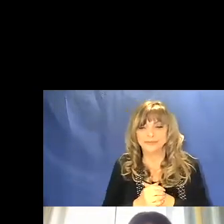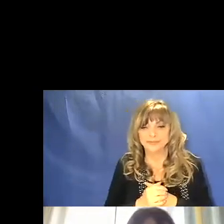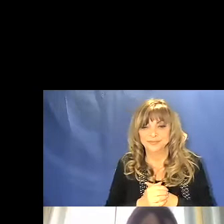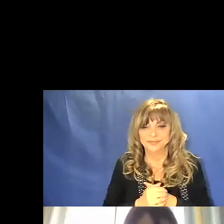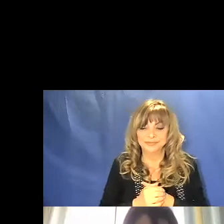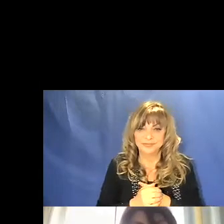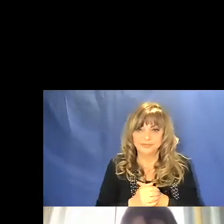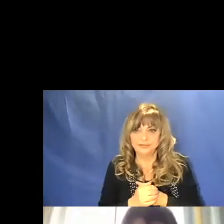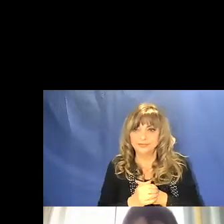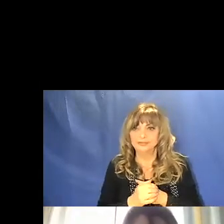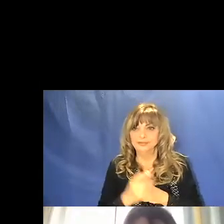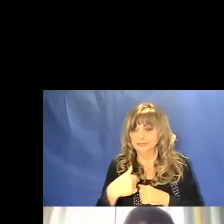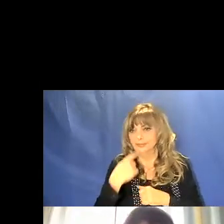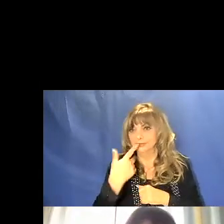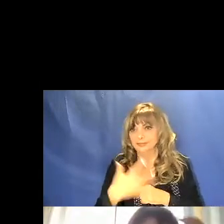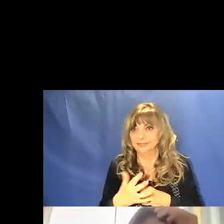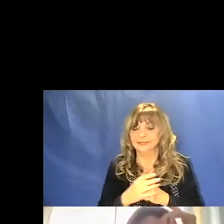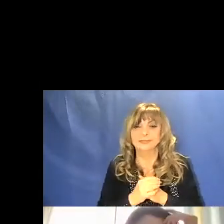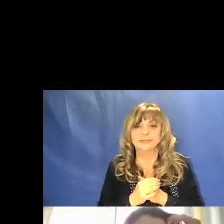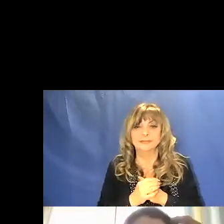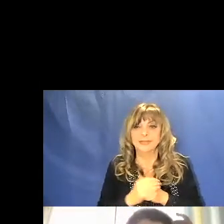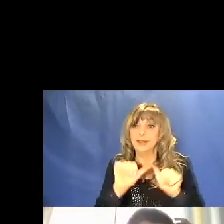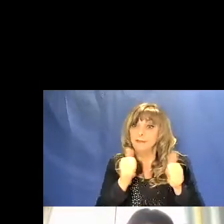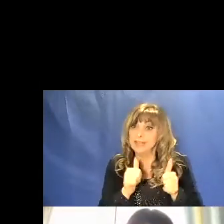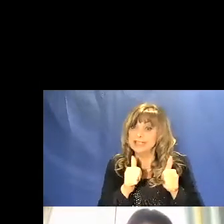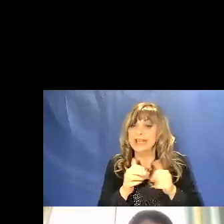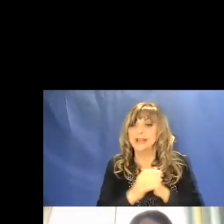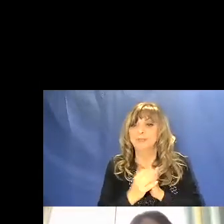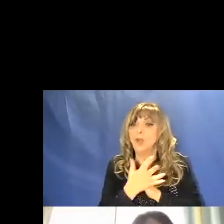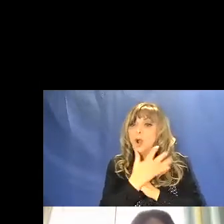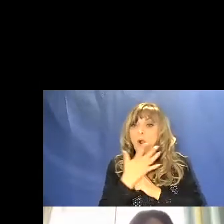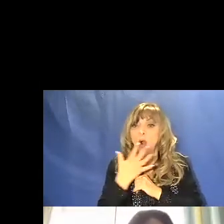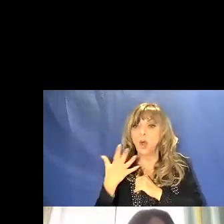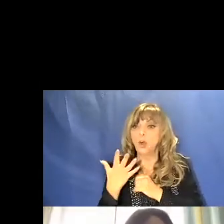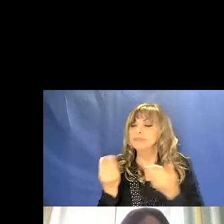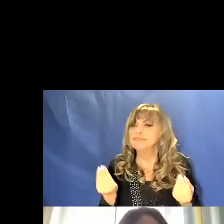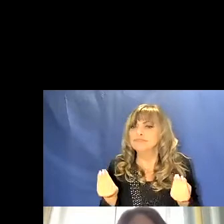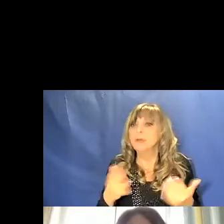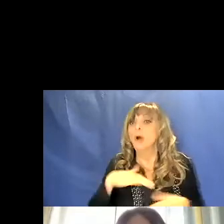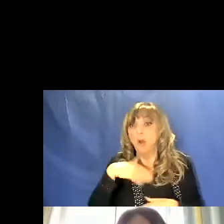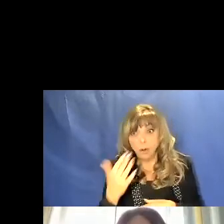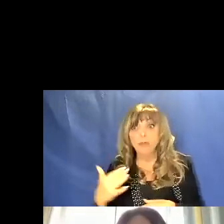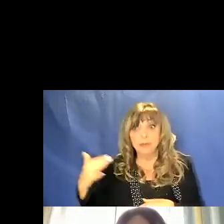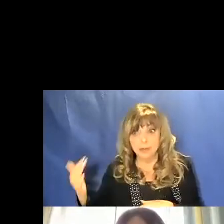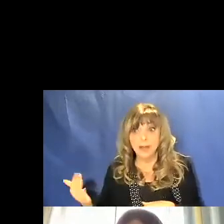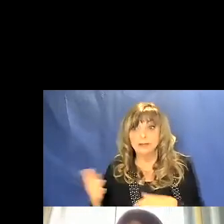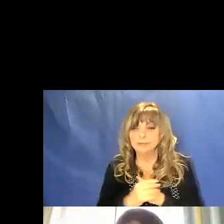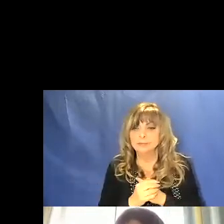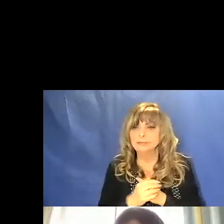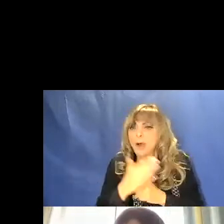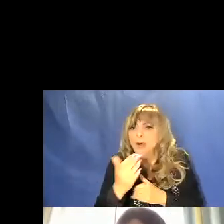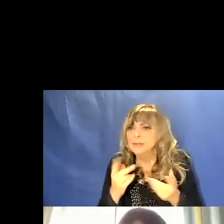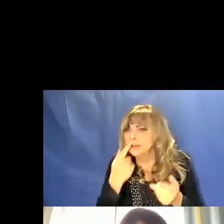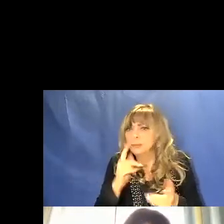Ora, abbiamo detto che in fisica anche il colore è un'onda, ma che onde sono?